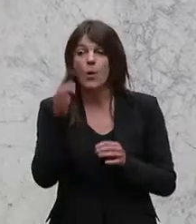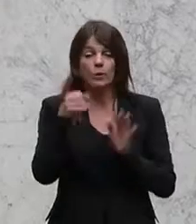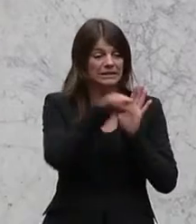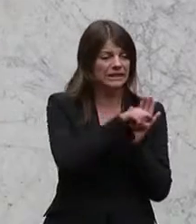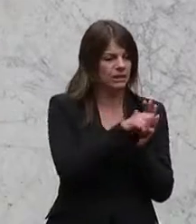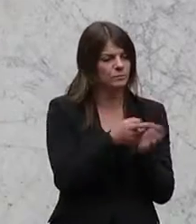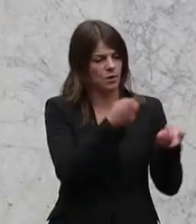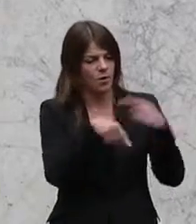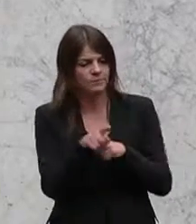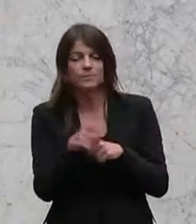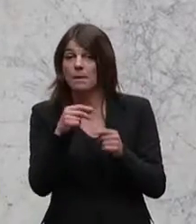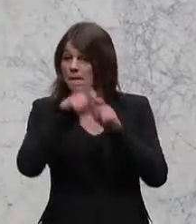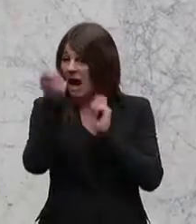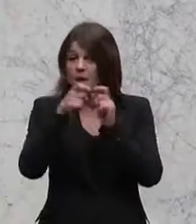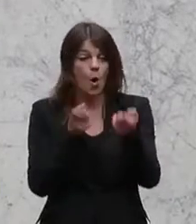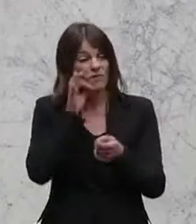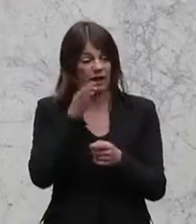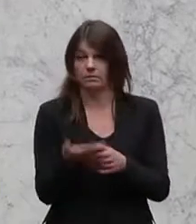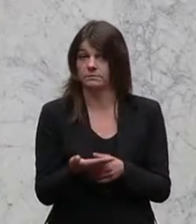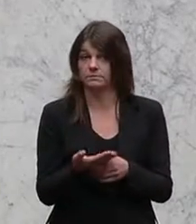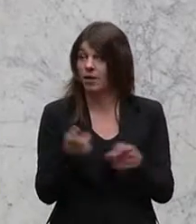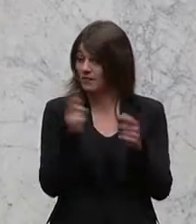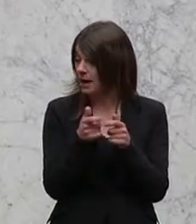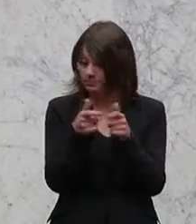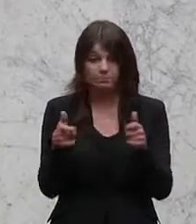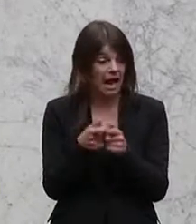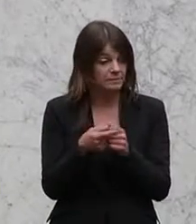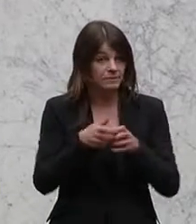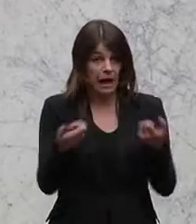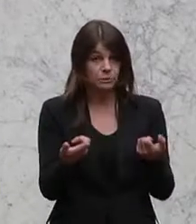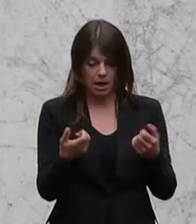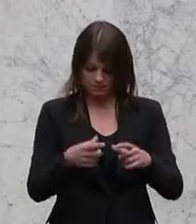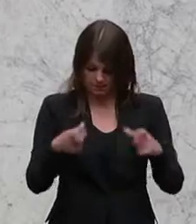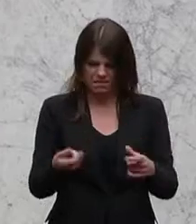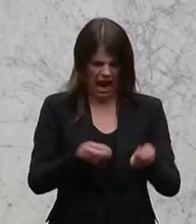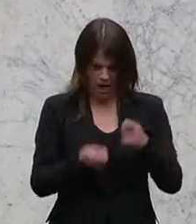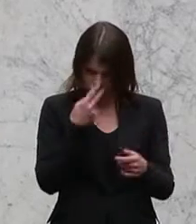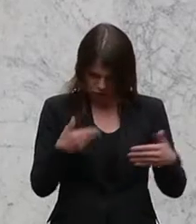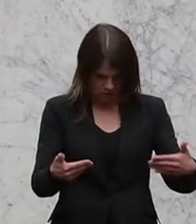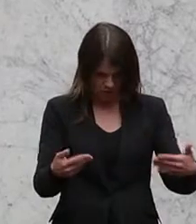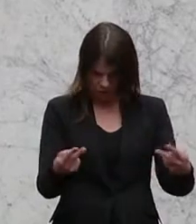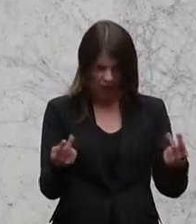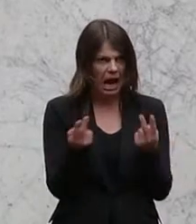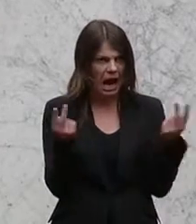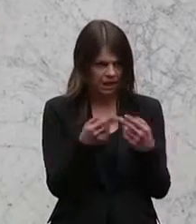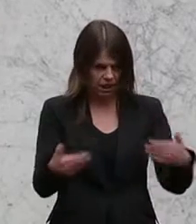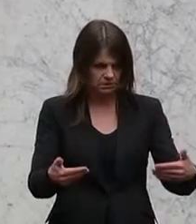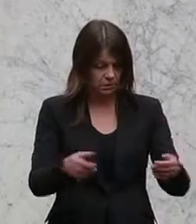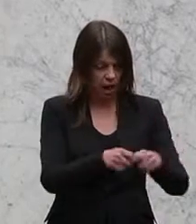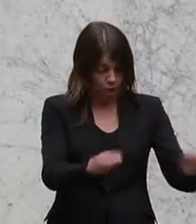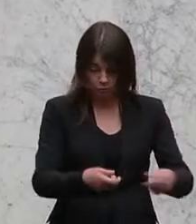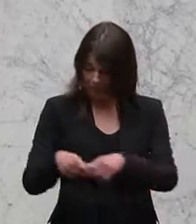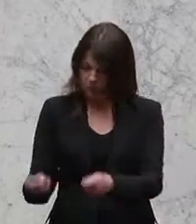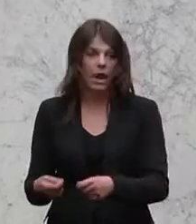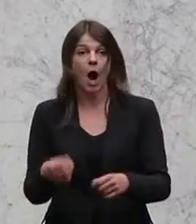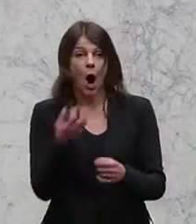das Fes, das Palmöl-Fett. Und wenn die Backerl ausgebockt sind, Sie schauen beim Einkaufsschau täuschend ähnlich, aber wenn Sie dann ausgebockt